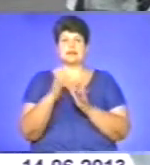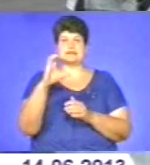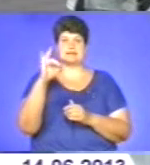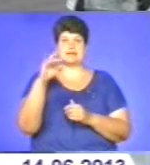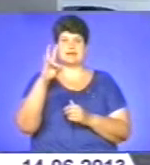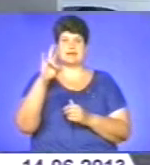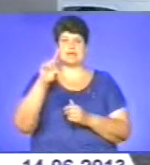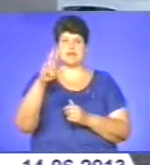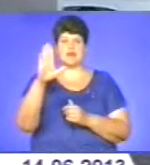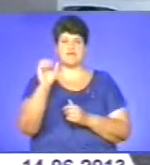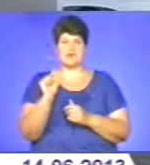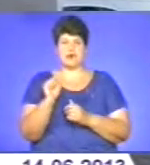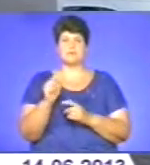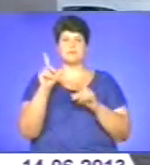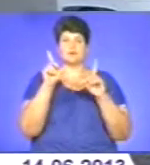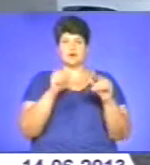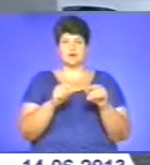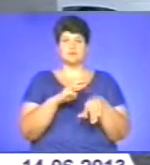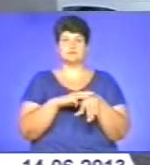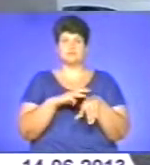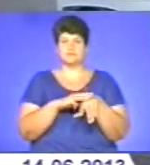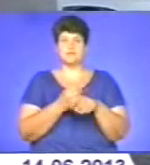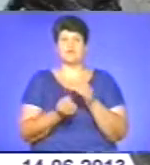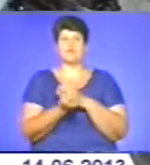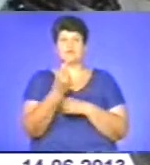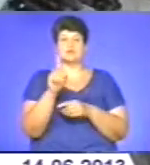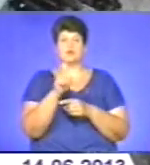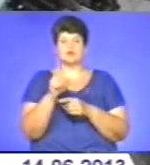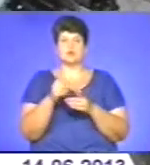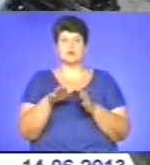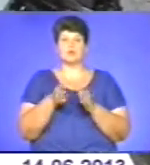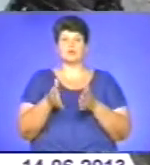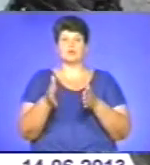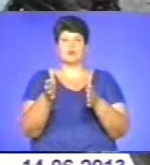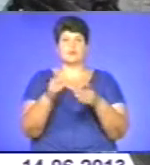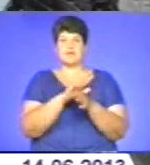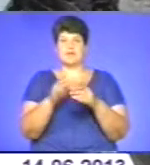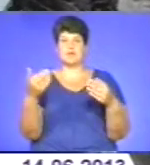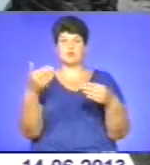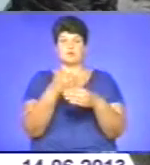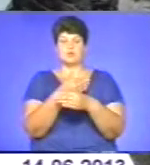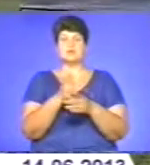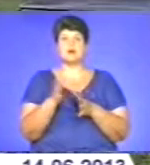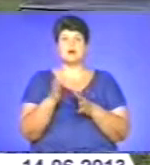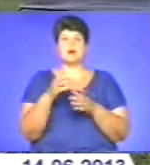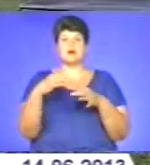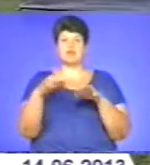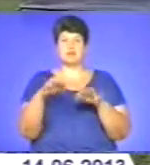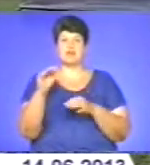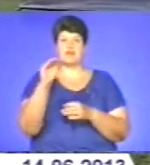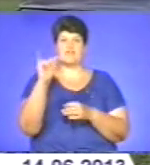На місце події виїхала слідчо-оперативна група. Правоохоронці з'ясували, що на дорожньому полотні не розминулися автомобілі марок «Мазда» та